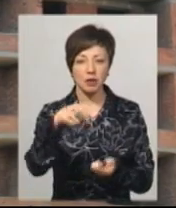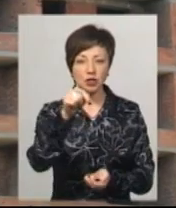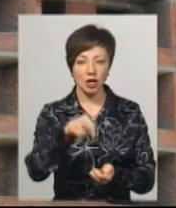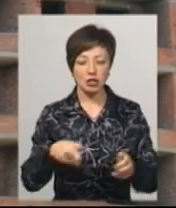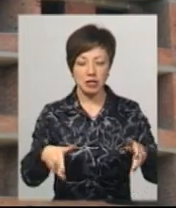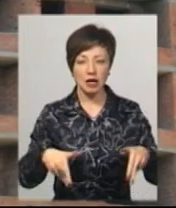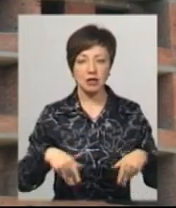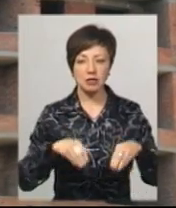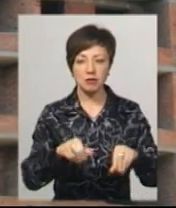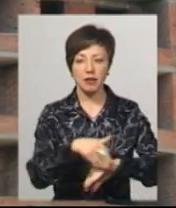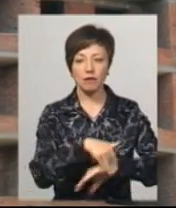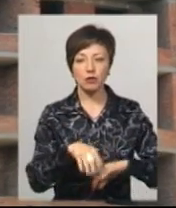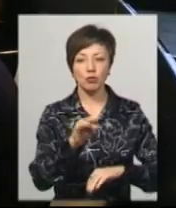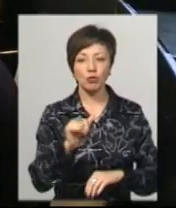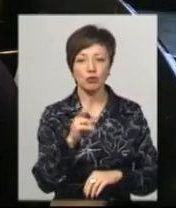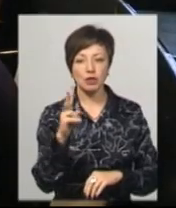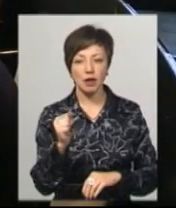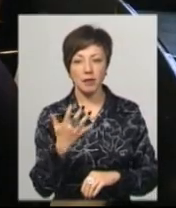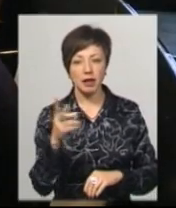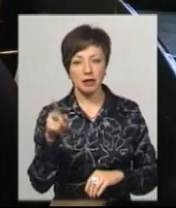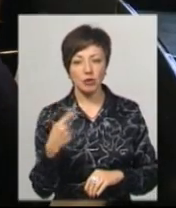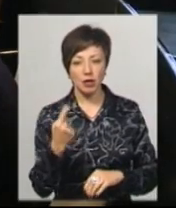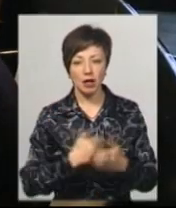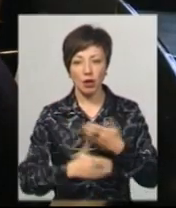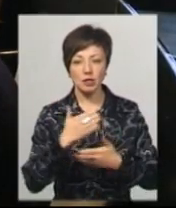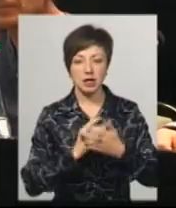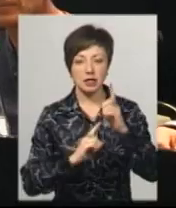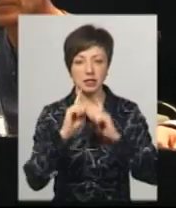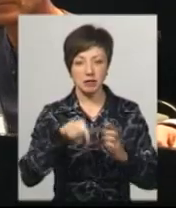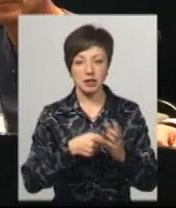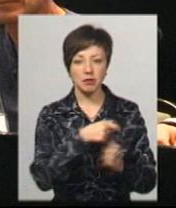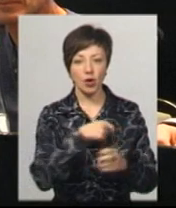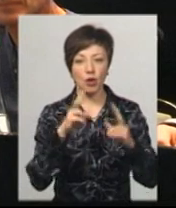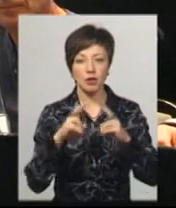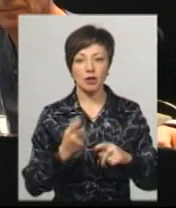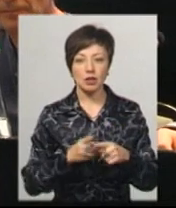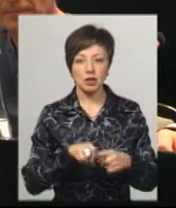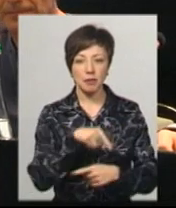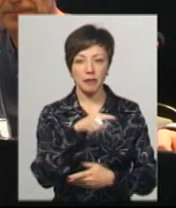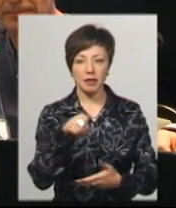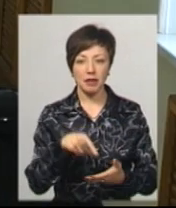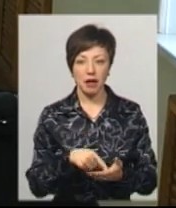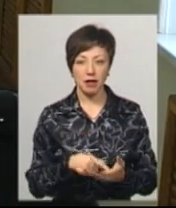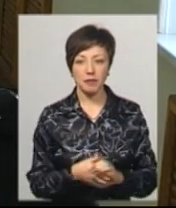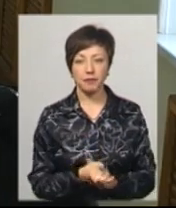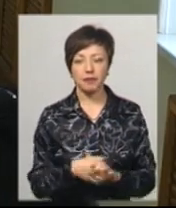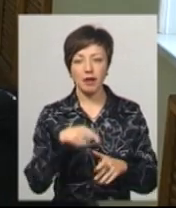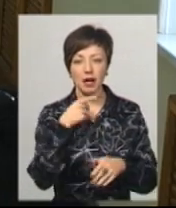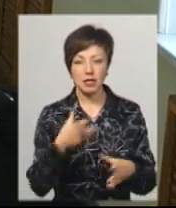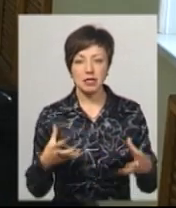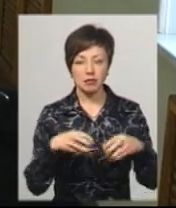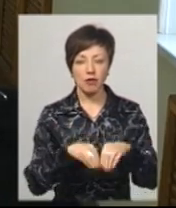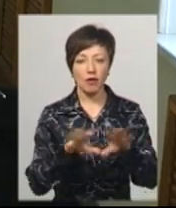ділянки землі на Прибузький 5-1. На останній сесії міської ради знову розглянули це питання, каже співголова коаліції Рада реформ